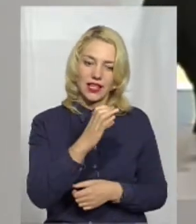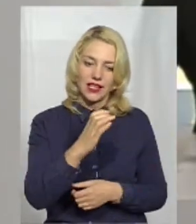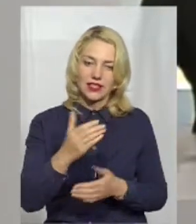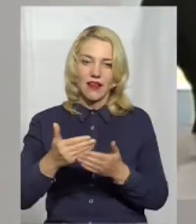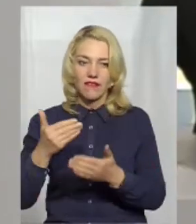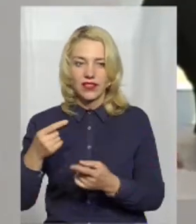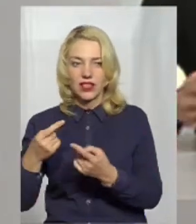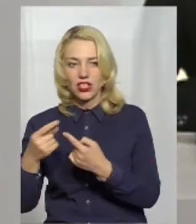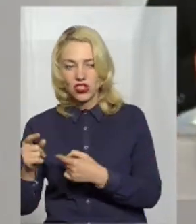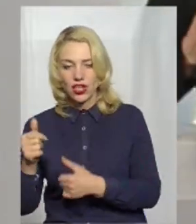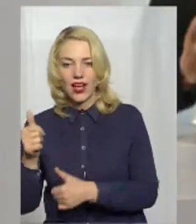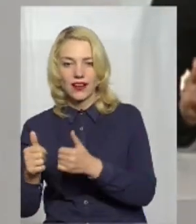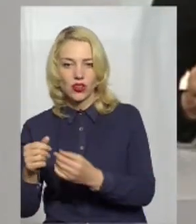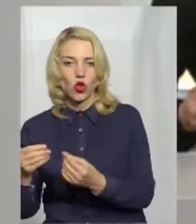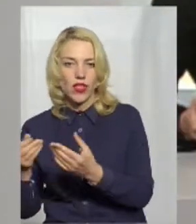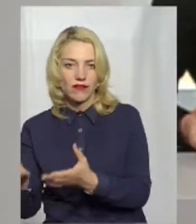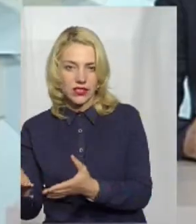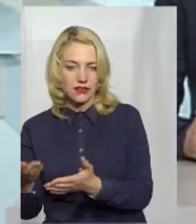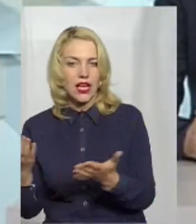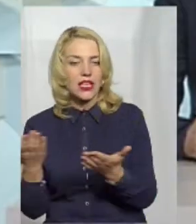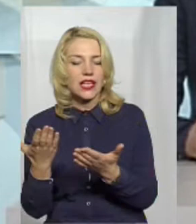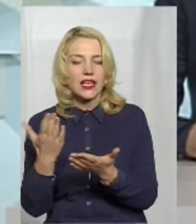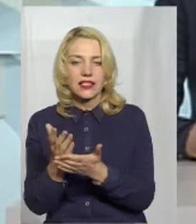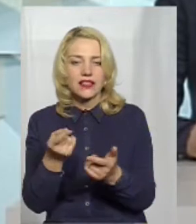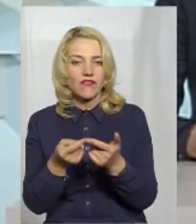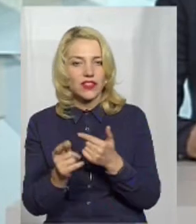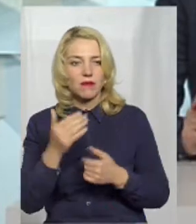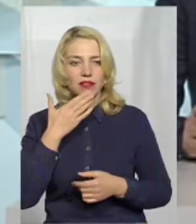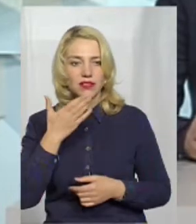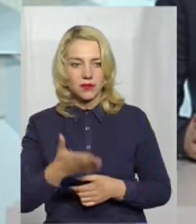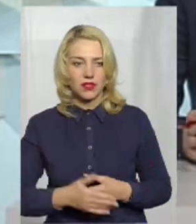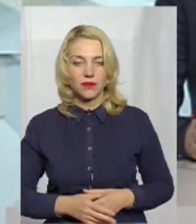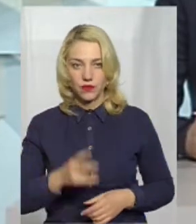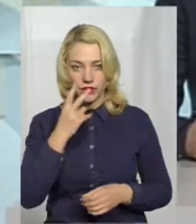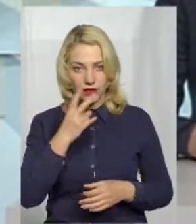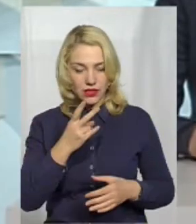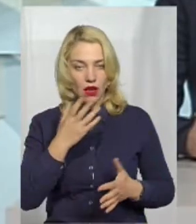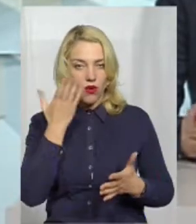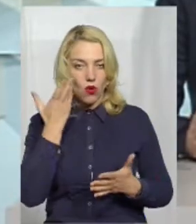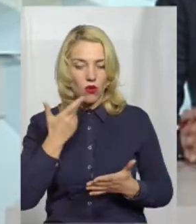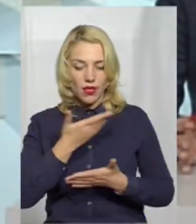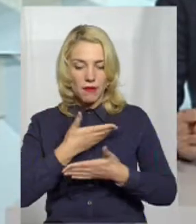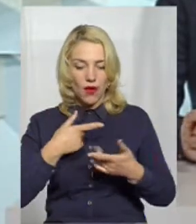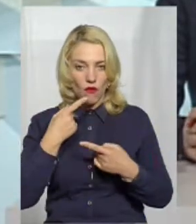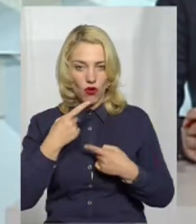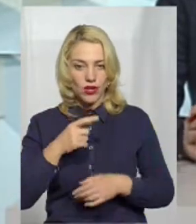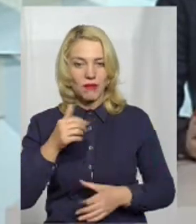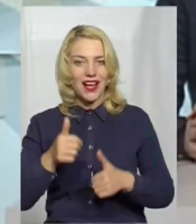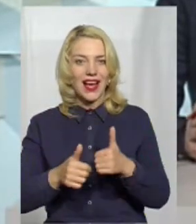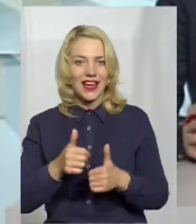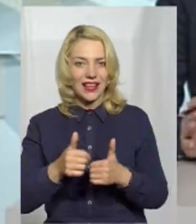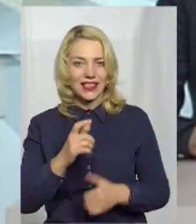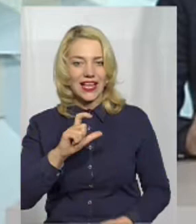грантодавців? Є якась основна відмінниць або декілька таких значних? Дивіться, коли ми говоримо про гранти ЄС,